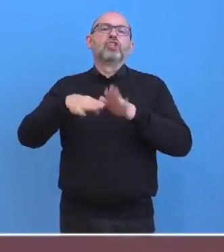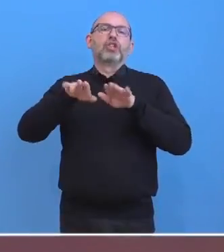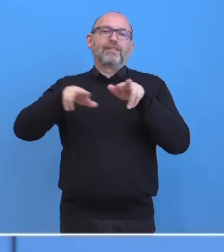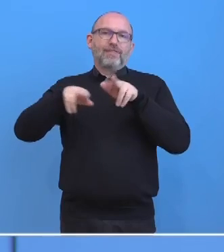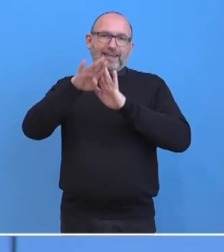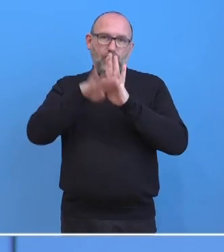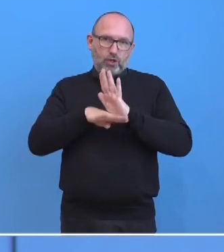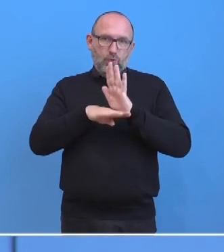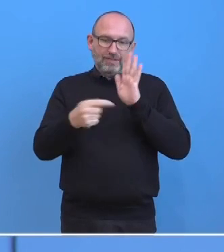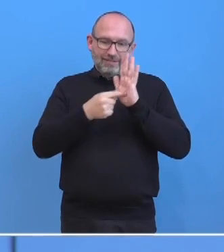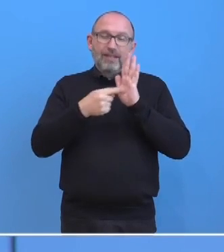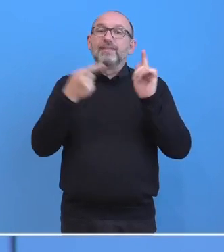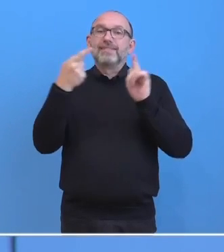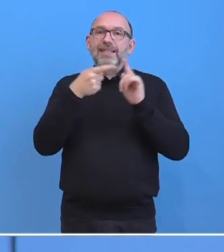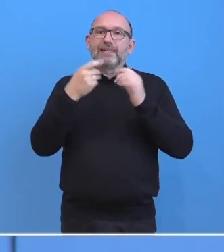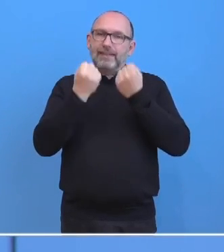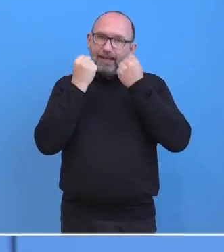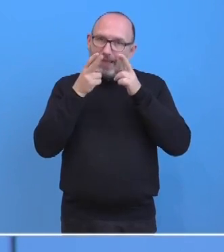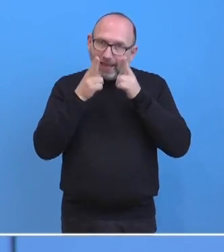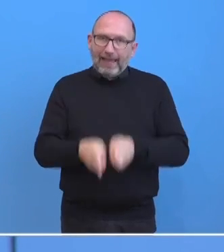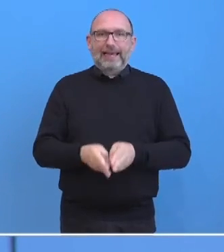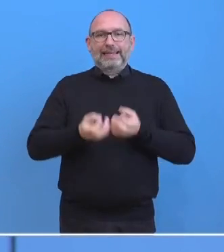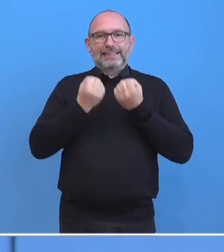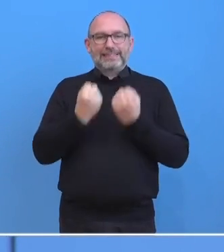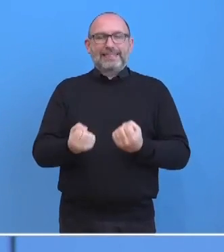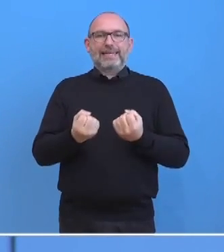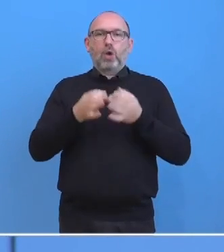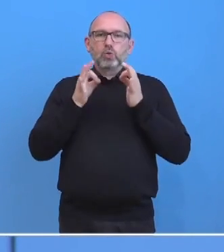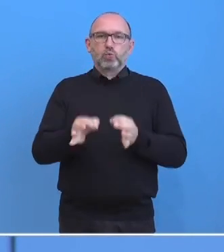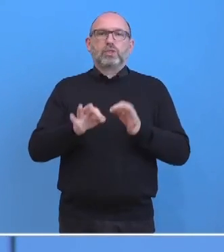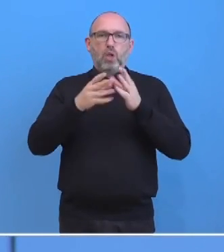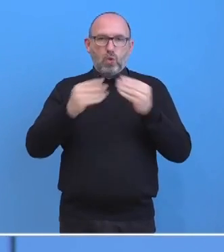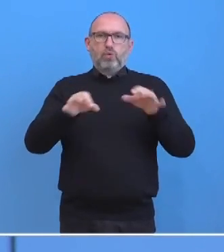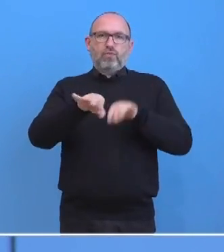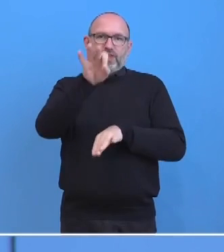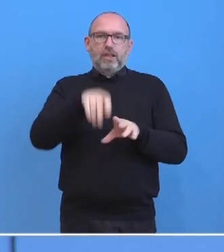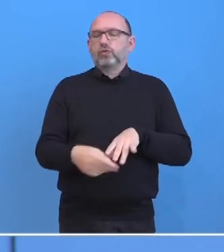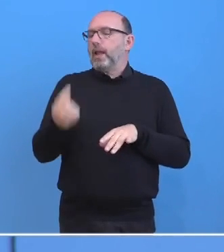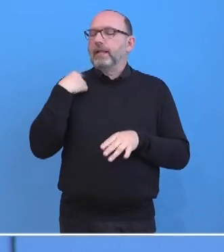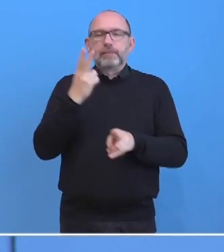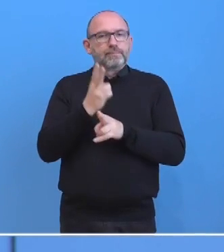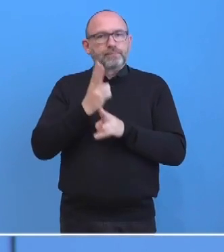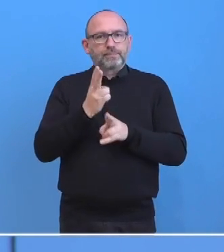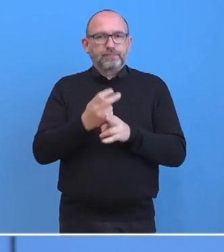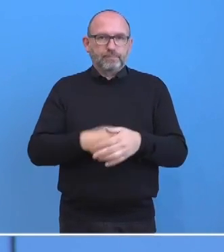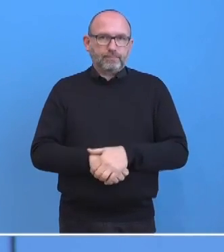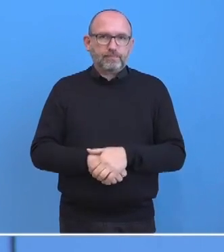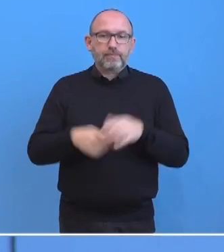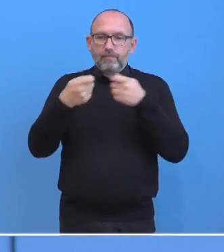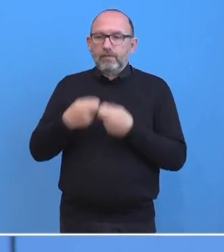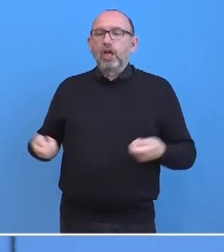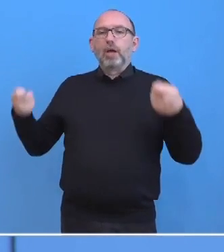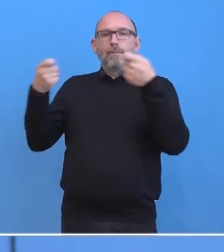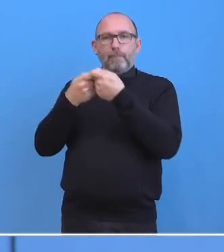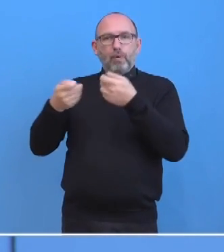bleibt eine rechtssichere und verhältnismäßige Lösung zu finden. Das haben wir immer betont, auch nach der letzten Plenumssitzung. Die Hand des Bundes ist und bleibt